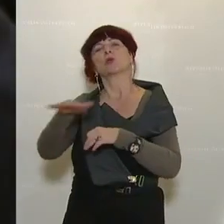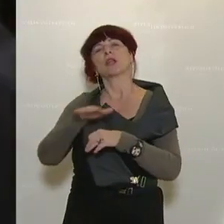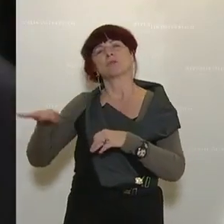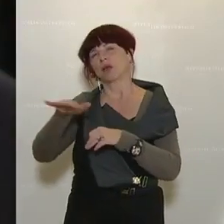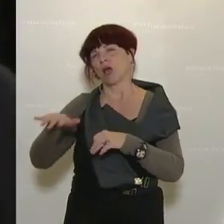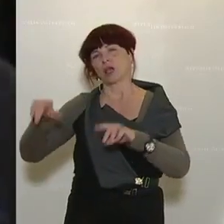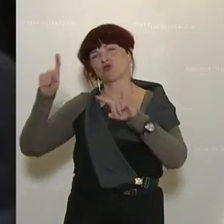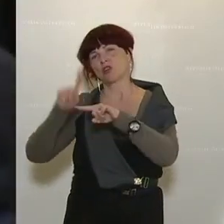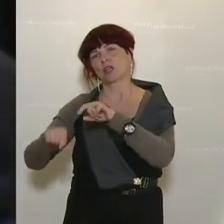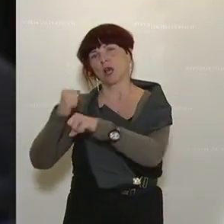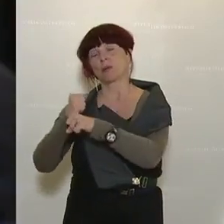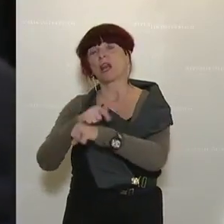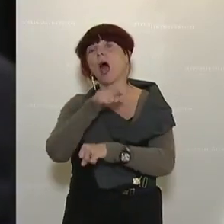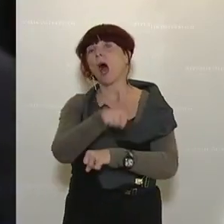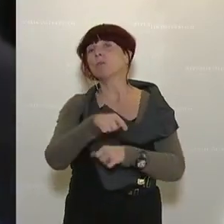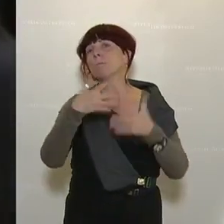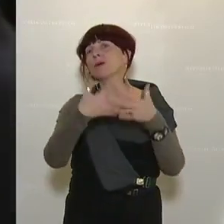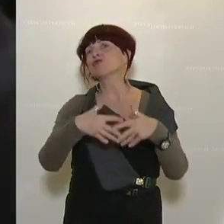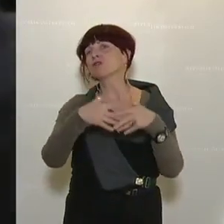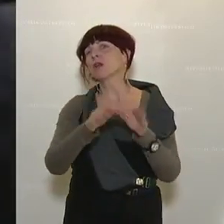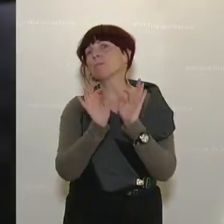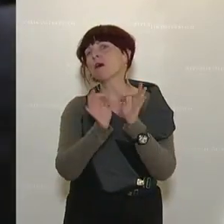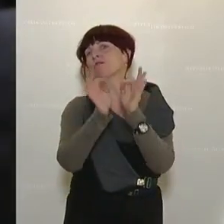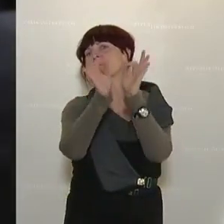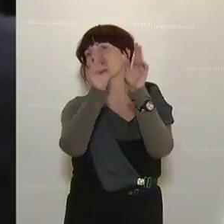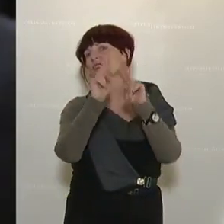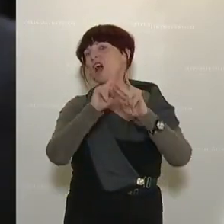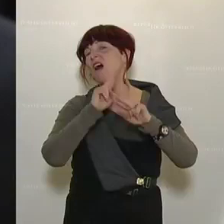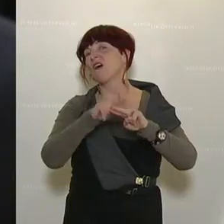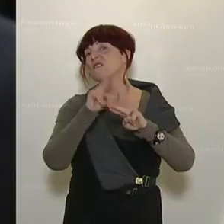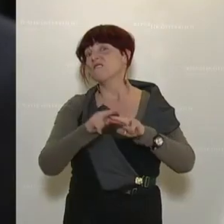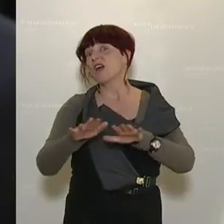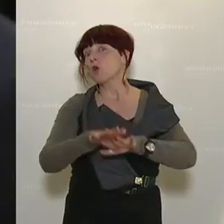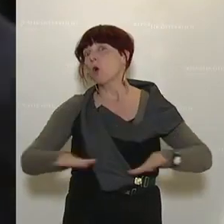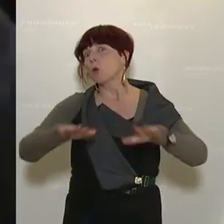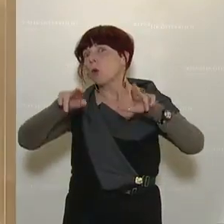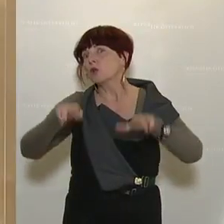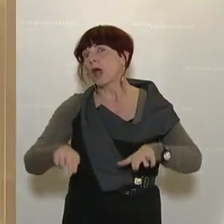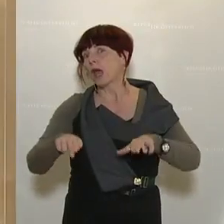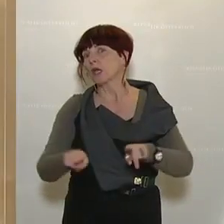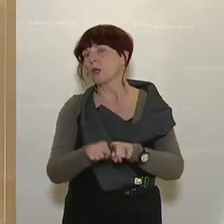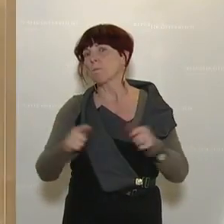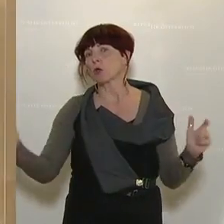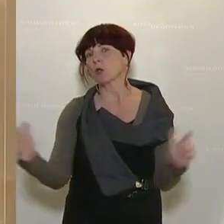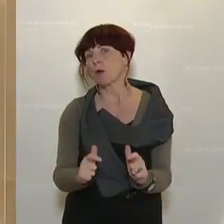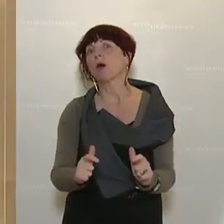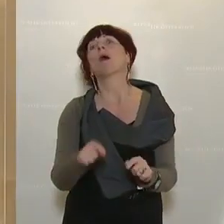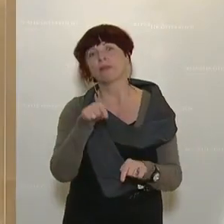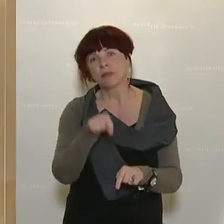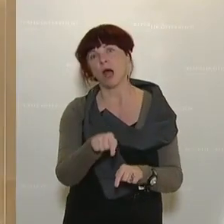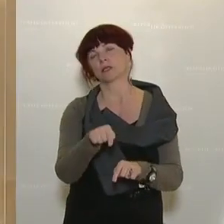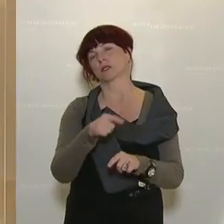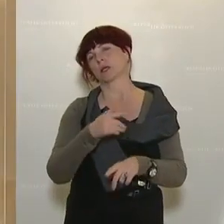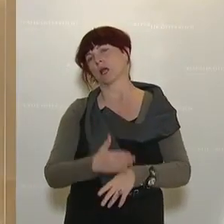Bereich, so perfekt arbeitet Ihre Maschinerie dort, wo es um das Zurückstutzen der Grund- und Freiheitsrechte geht. Dort, wo es darum geht, ein